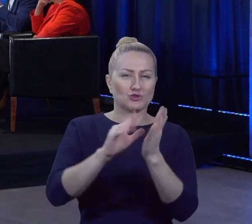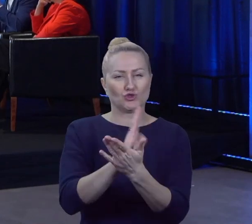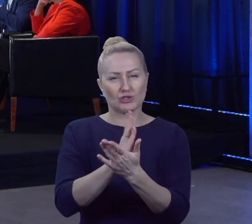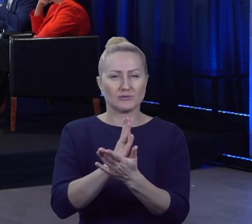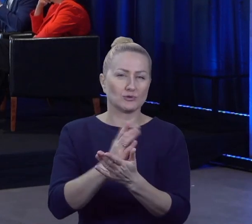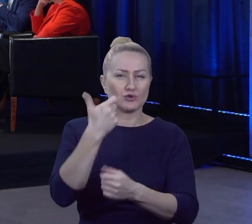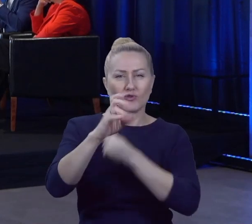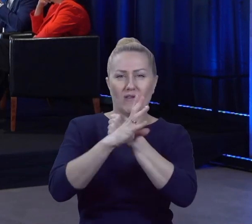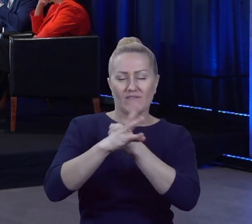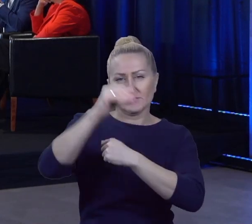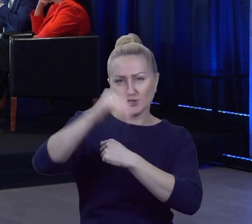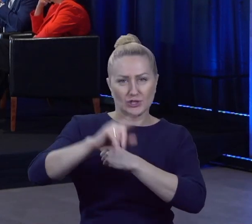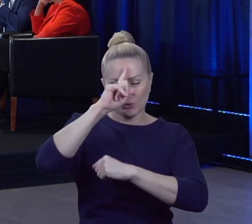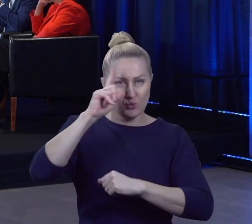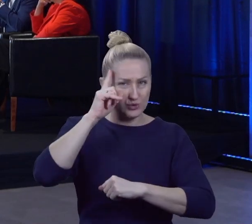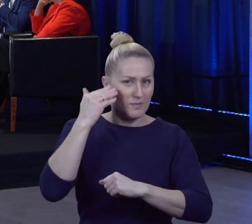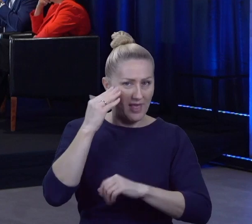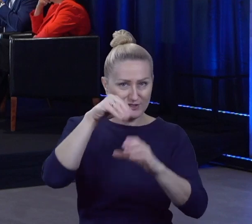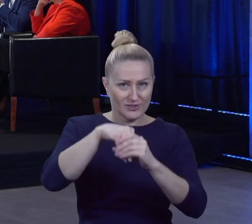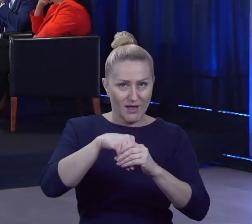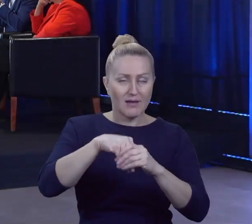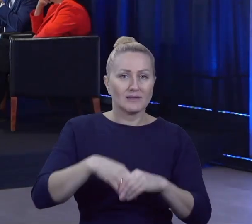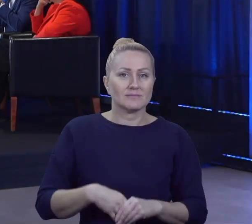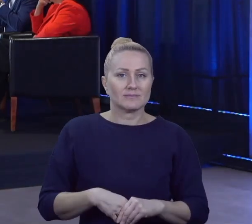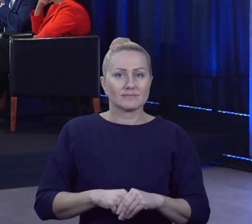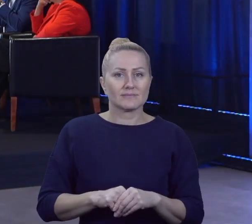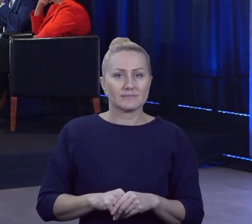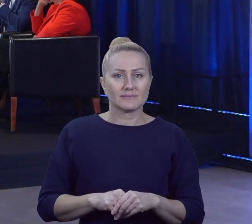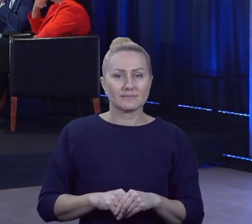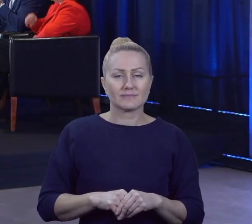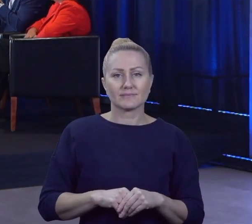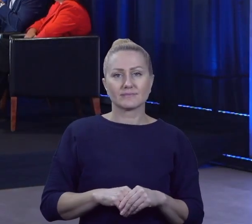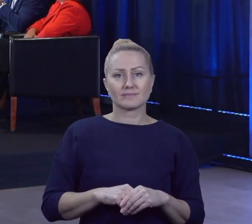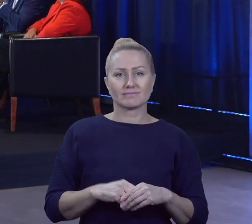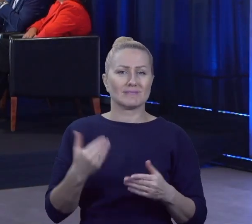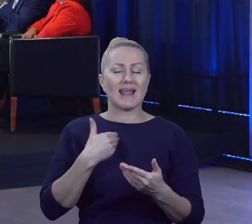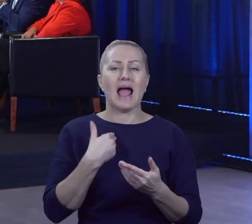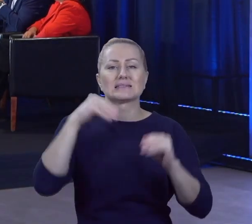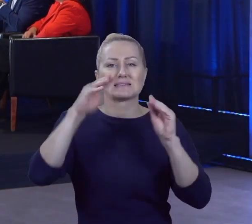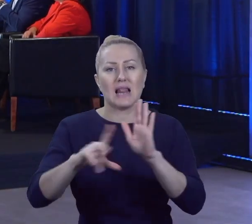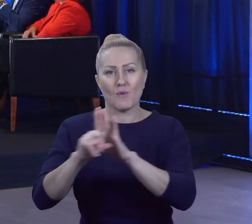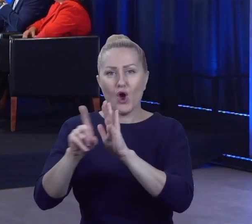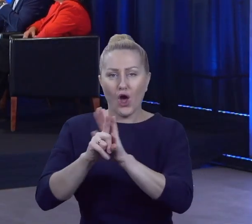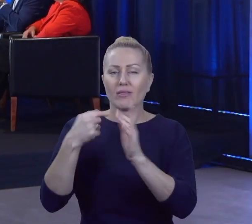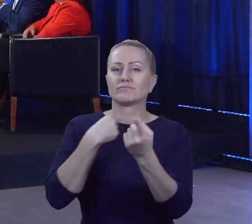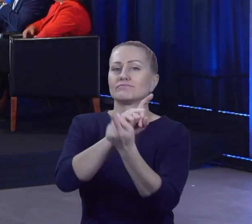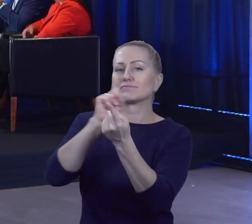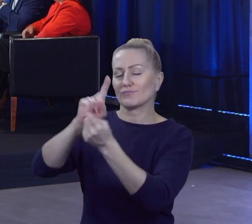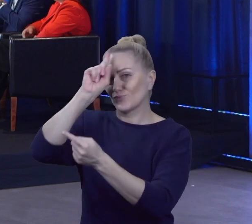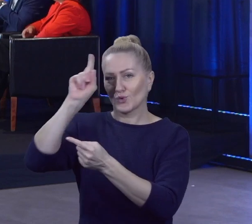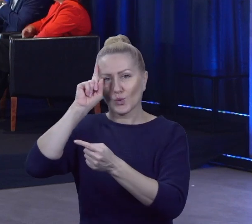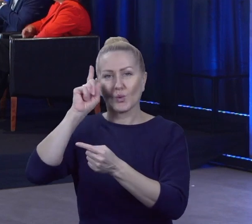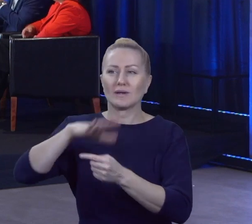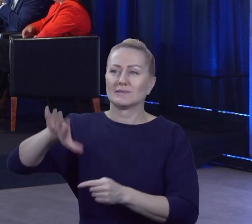tysięcy mieszkańców i ja chodzę do sklepu, spotykam się z mieszkańcami.